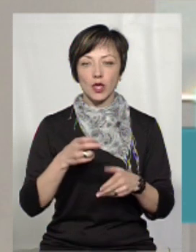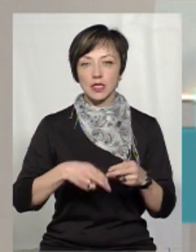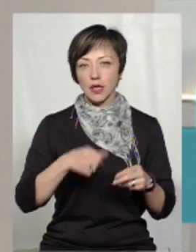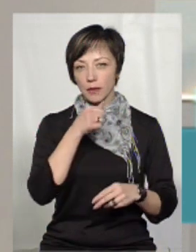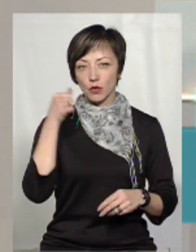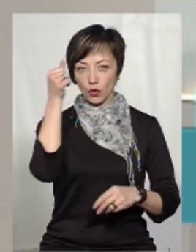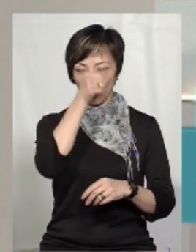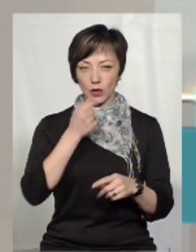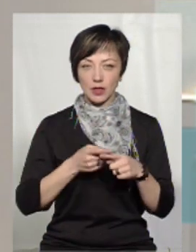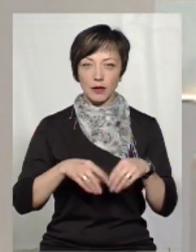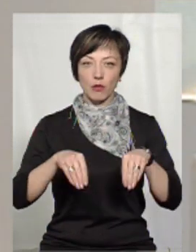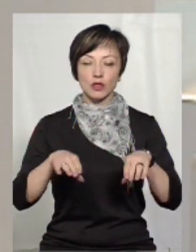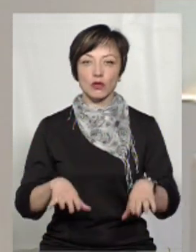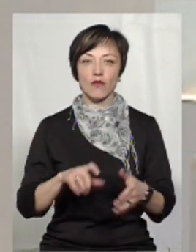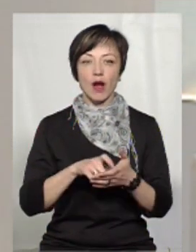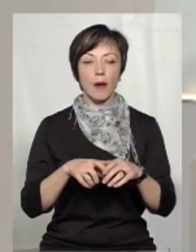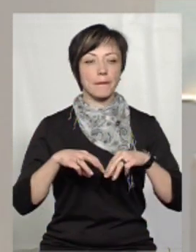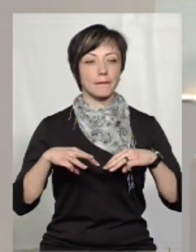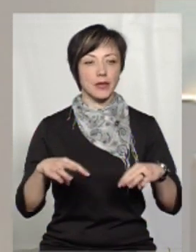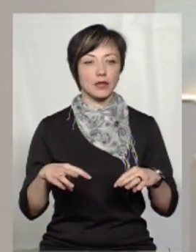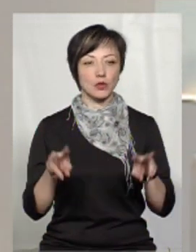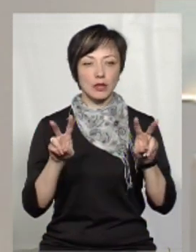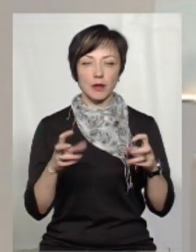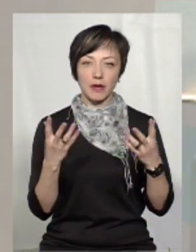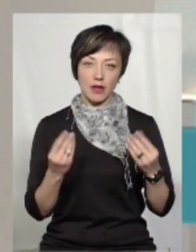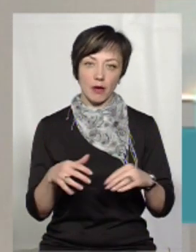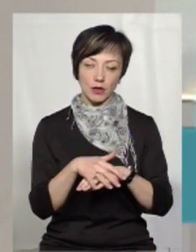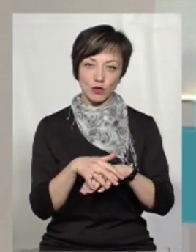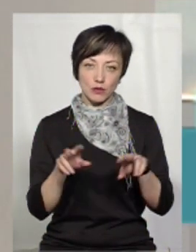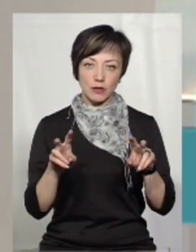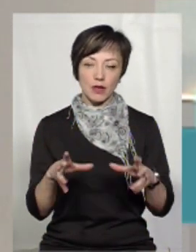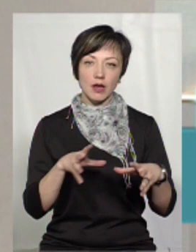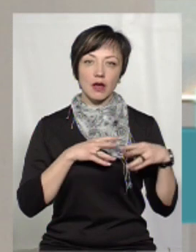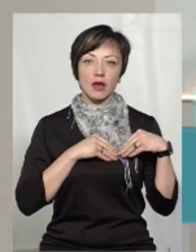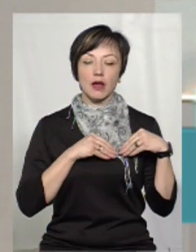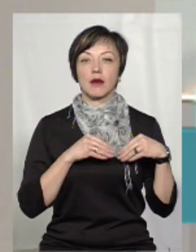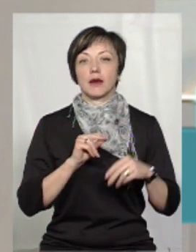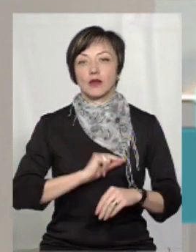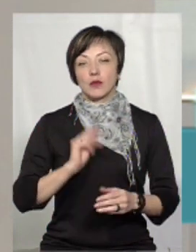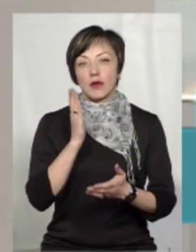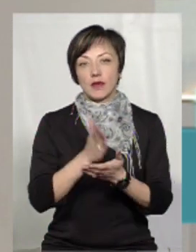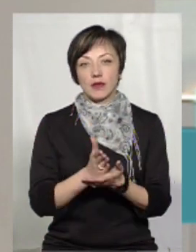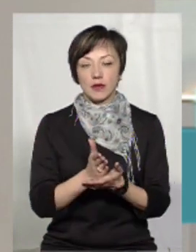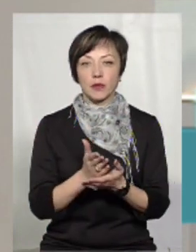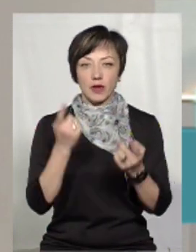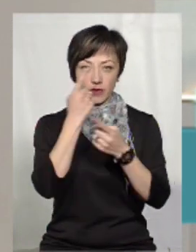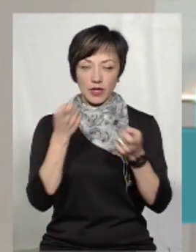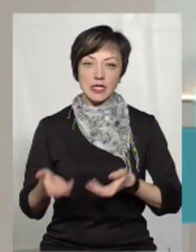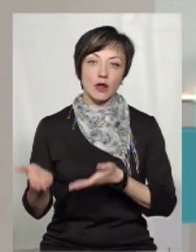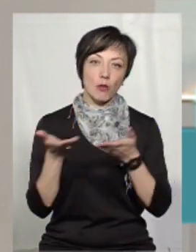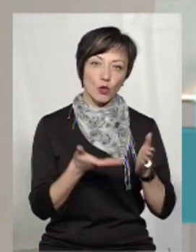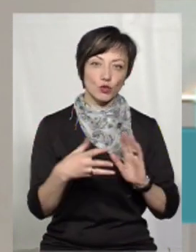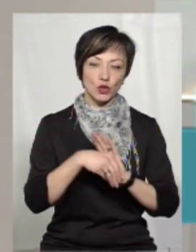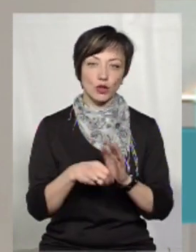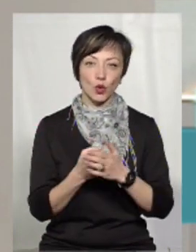минулого року на те відповідна постанова Кабміну. Тема дня на Суспільному. Ми з Ольгою Рибак працюємо для вас наживо і запрошуємо